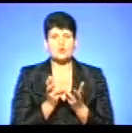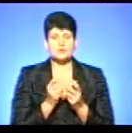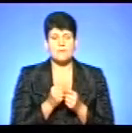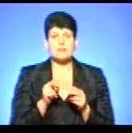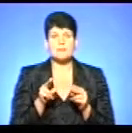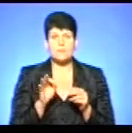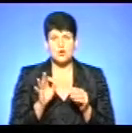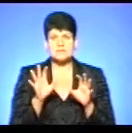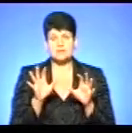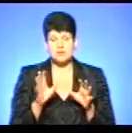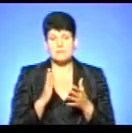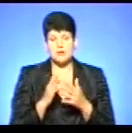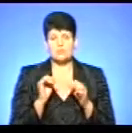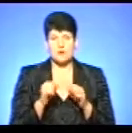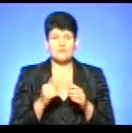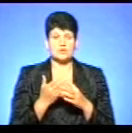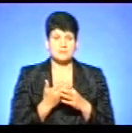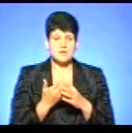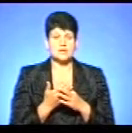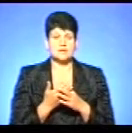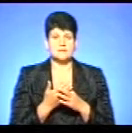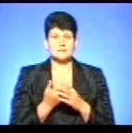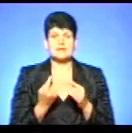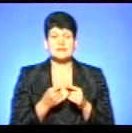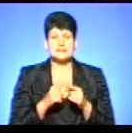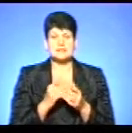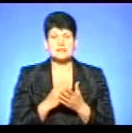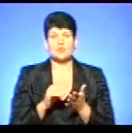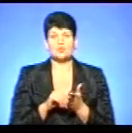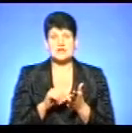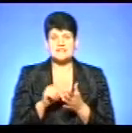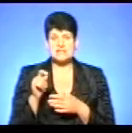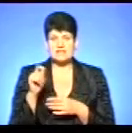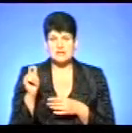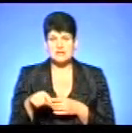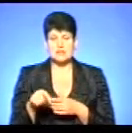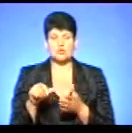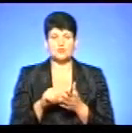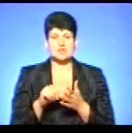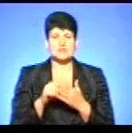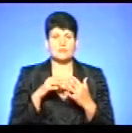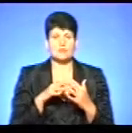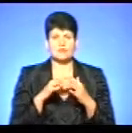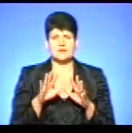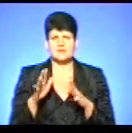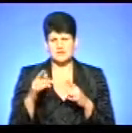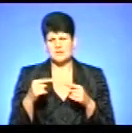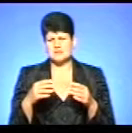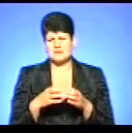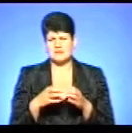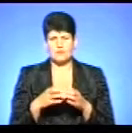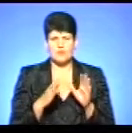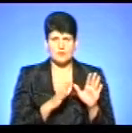законодавству мають право на пільги. Тобто це учасники війни, учасники бойовині, різні категорії